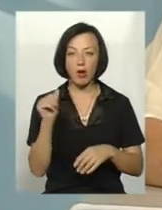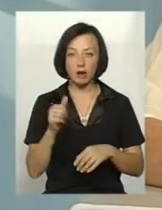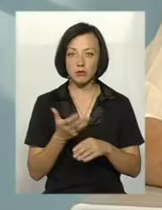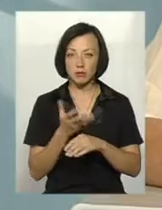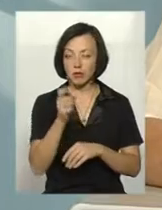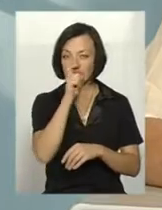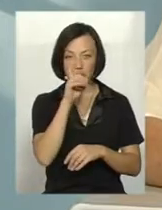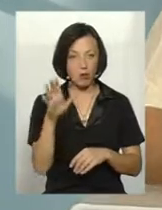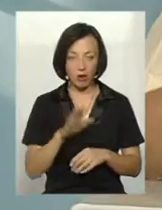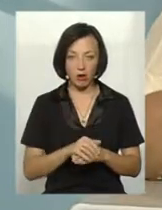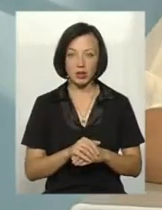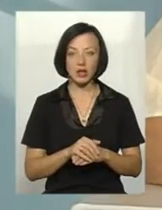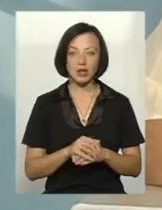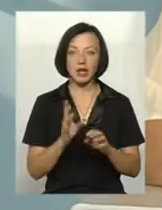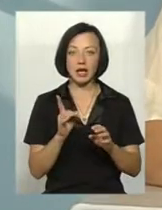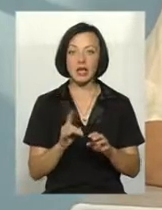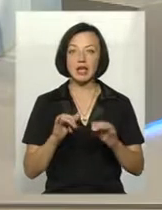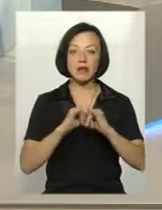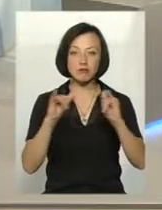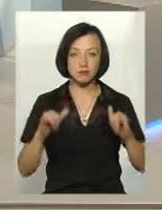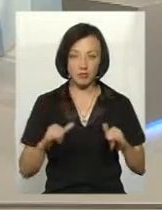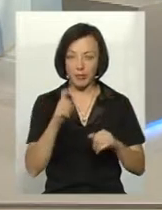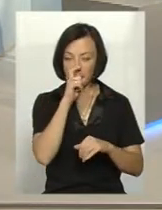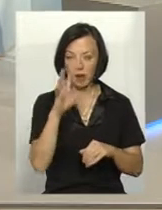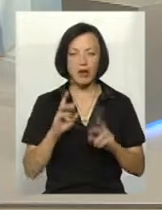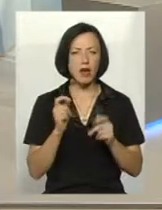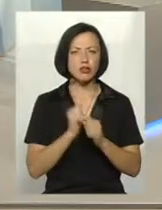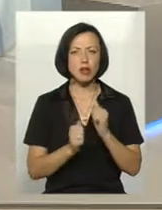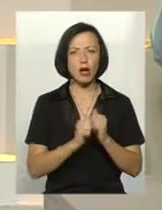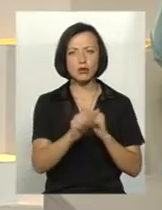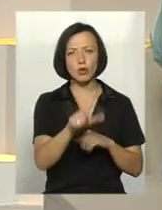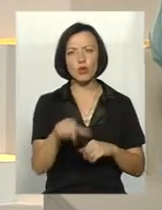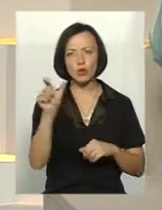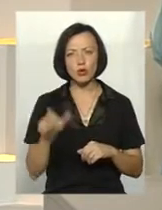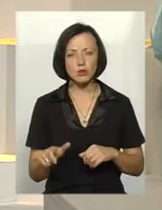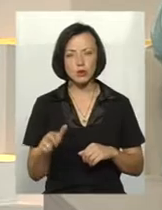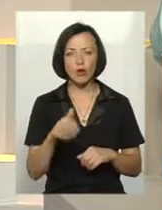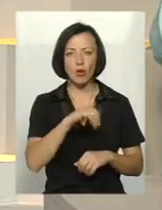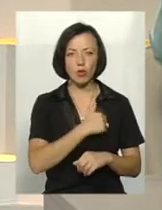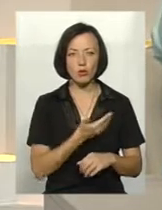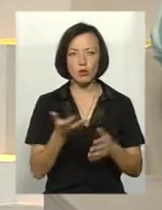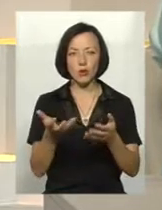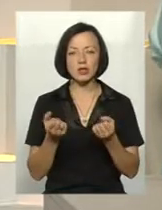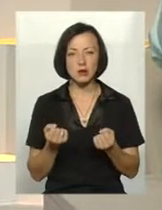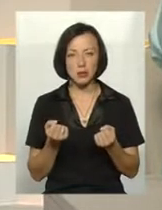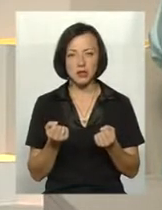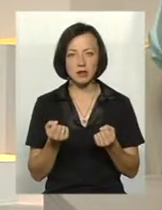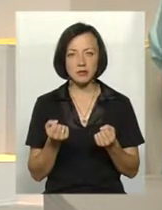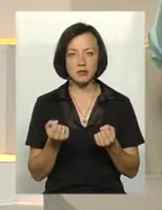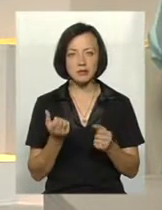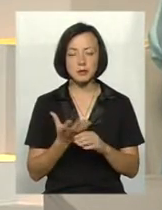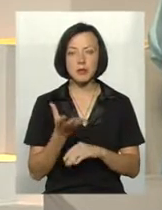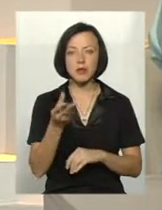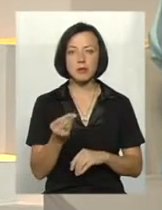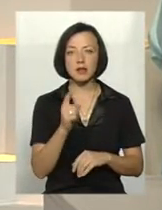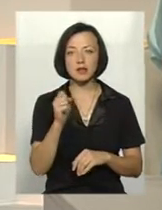непоганий показник і ріст непоганий. Як часто люди зазвичкою хочуть отримати плату